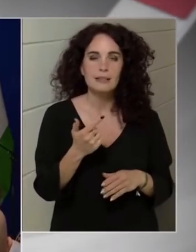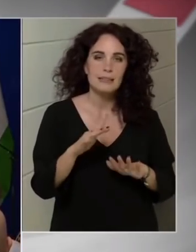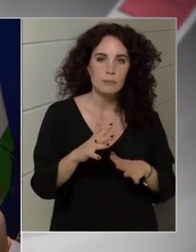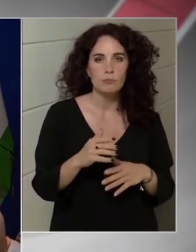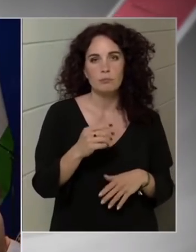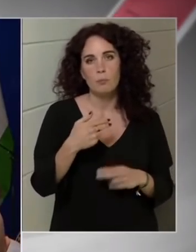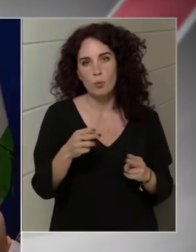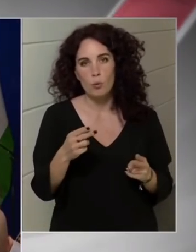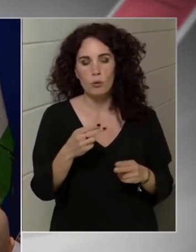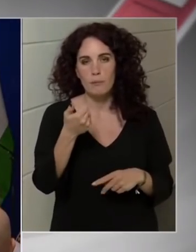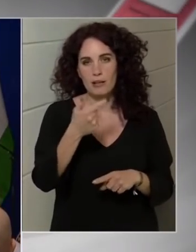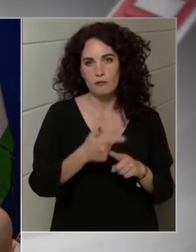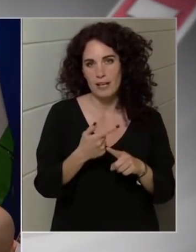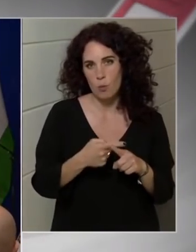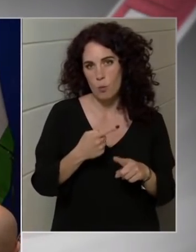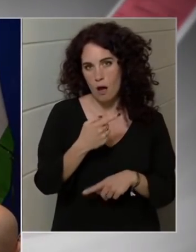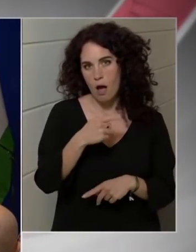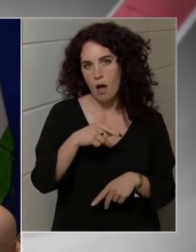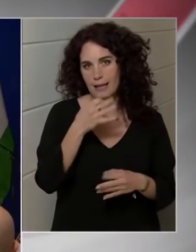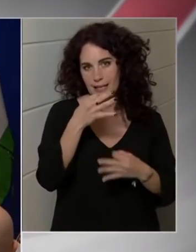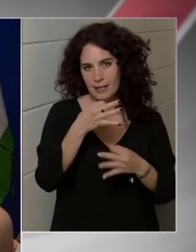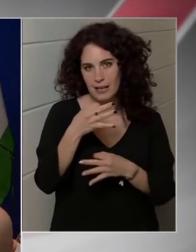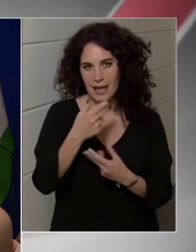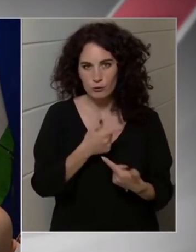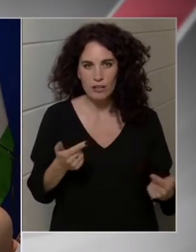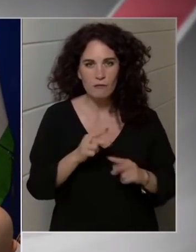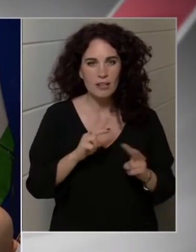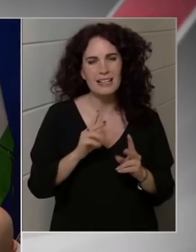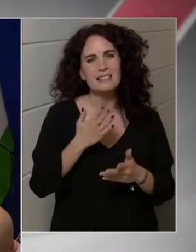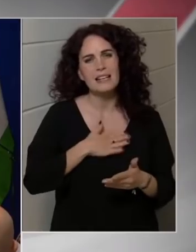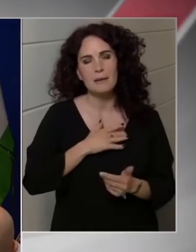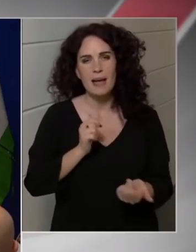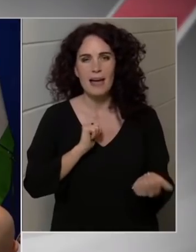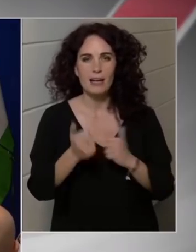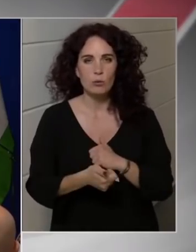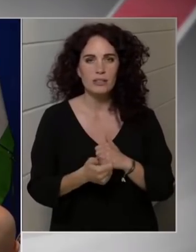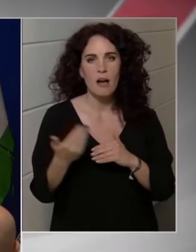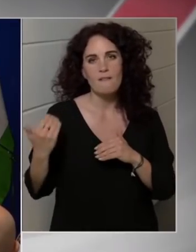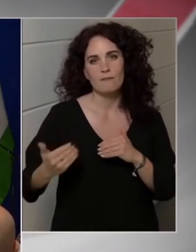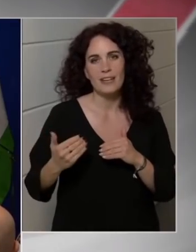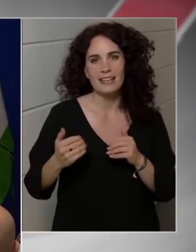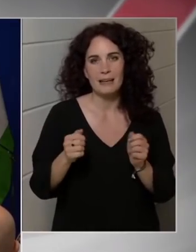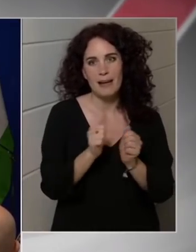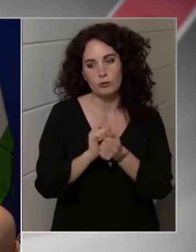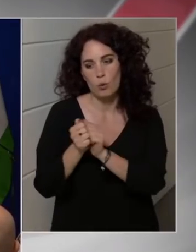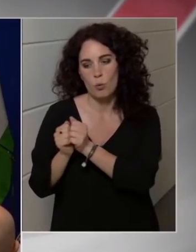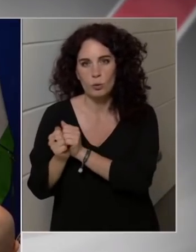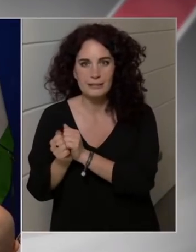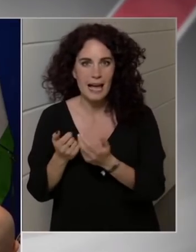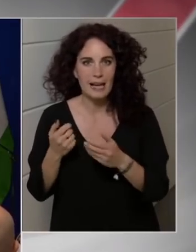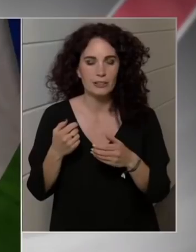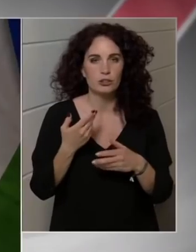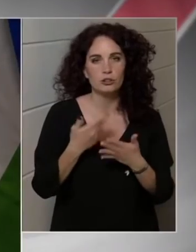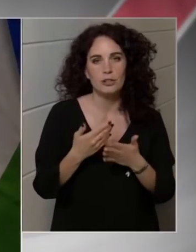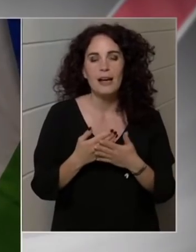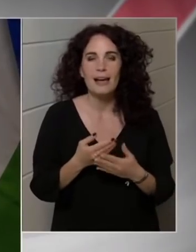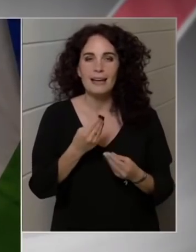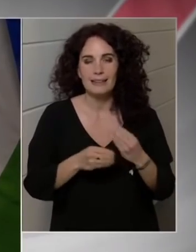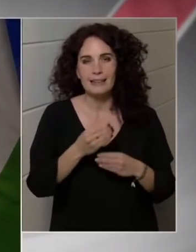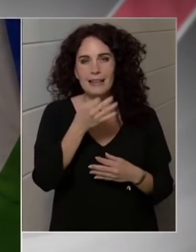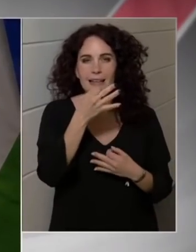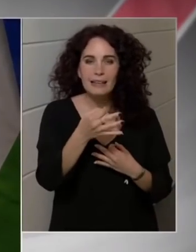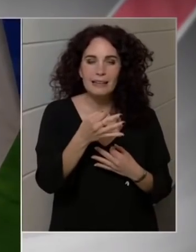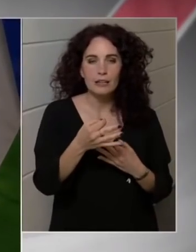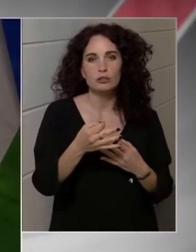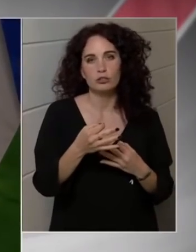Magyar Nemzet, bocsánat, annyit előjáróban még, még egyszer megérőstenénk, hogy a kormányinfók időtartama továbbra is két óra, tehát még egy